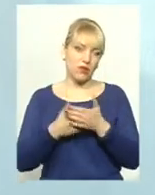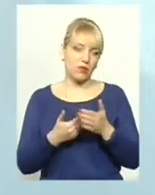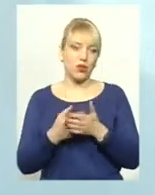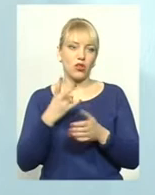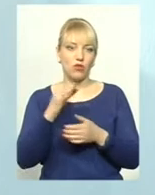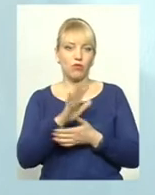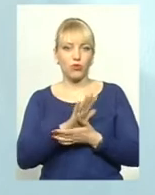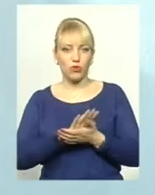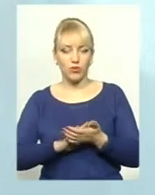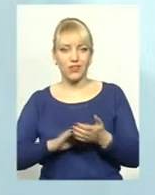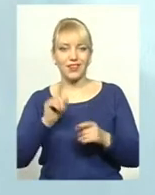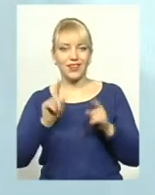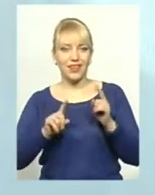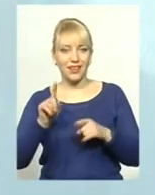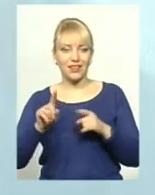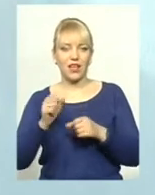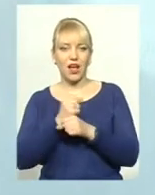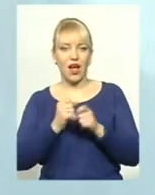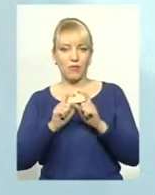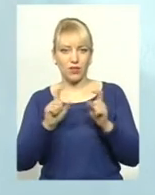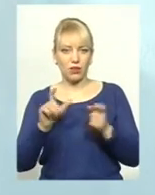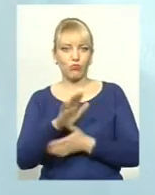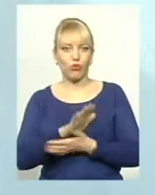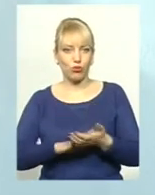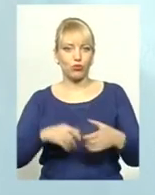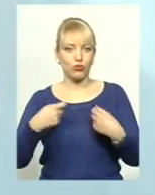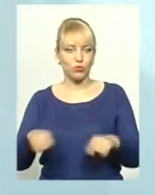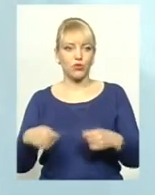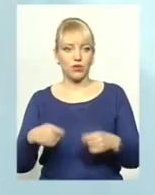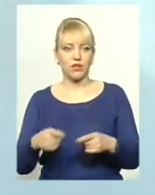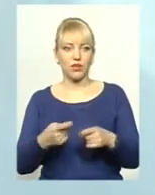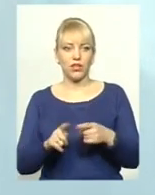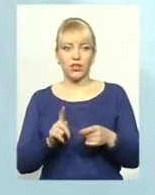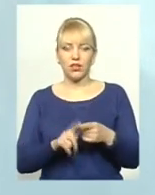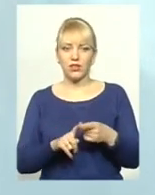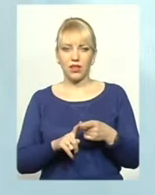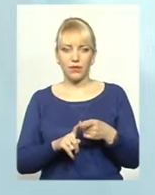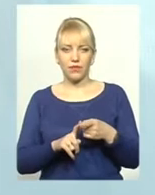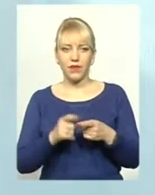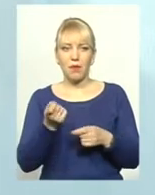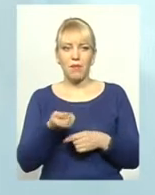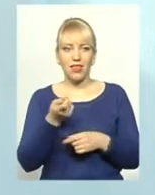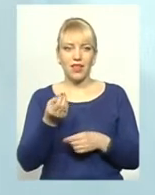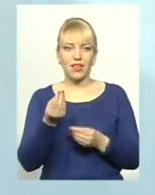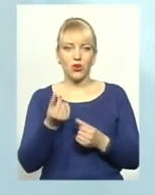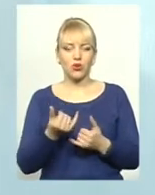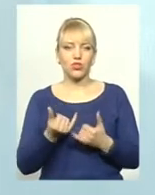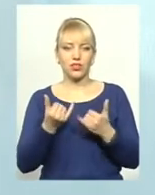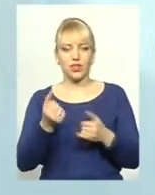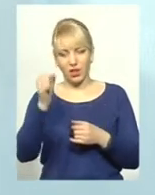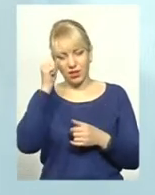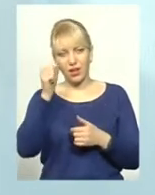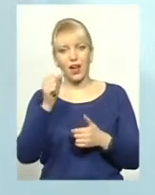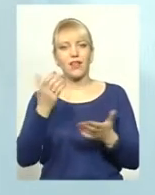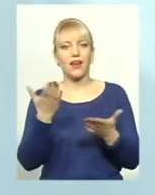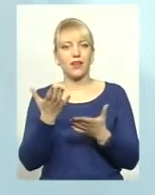продовжують деякі аптеки через певний час знову торгувати. Це зовсім маленькі гроші для такого, скажімо, гріха, який беруть на себе. Тому